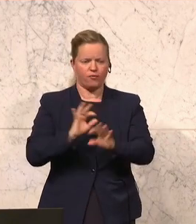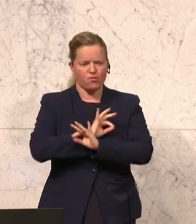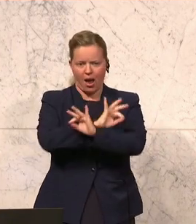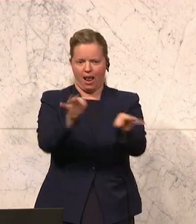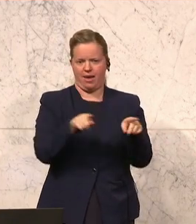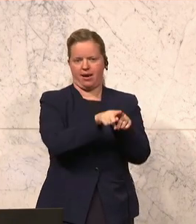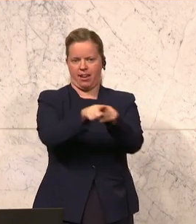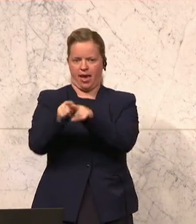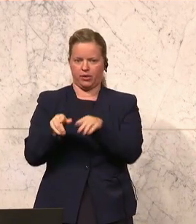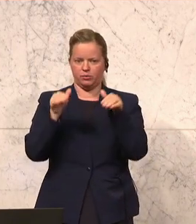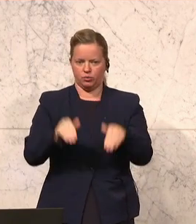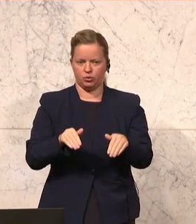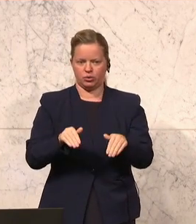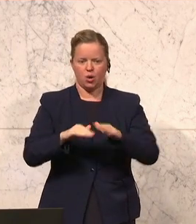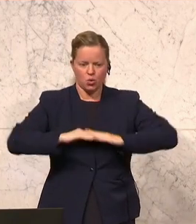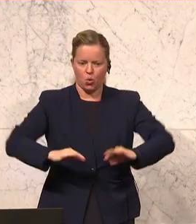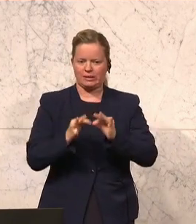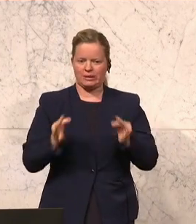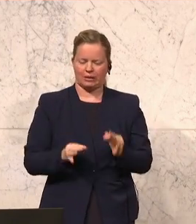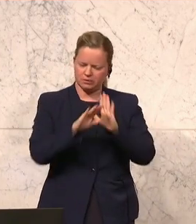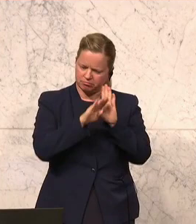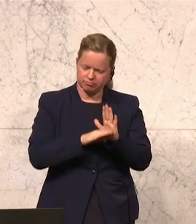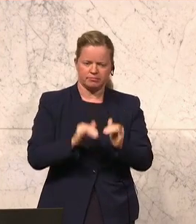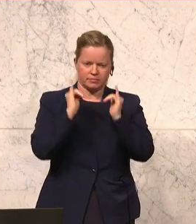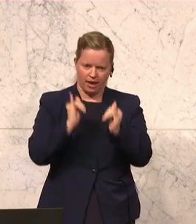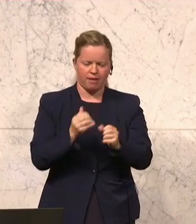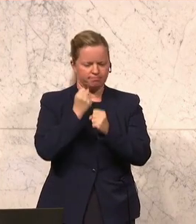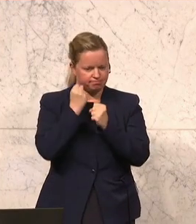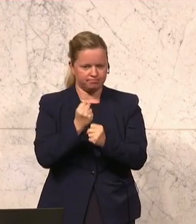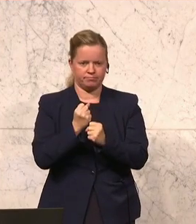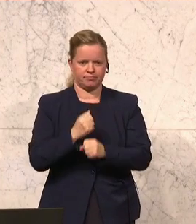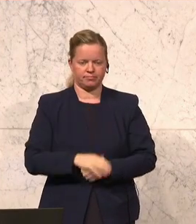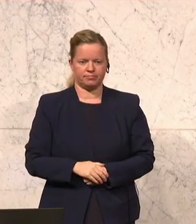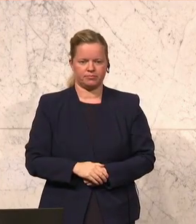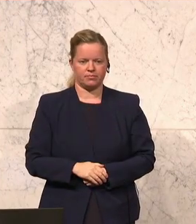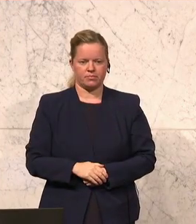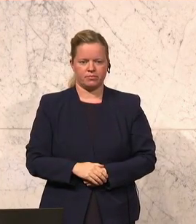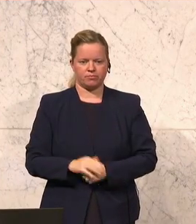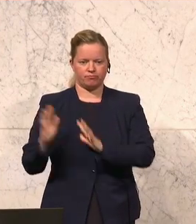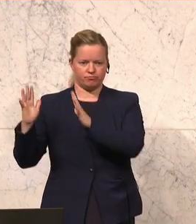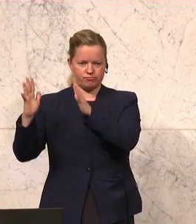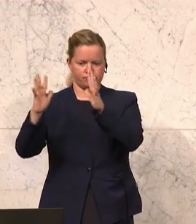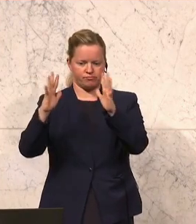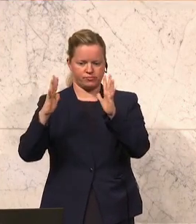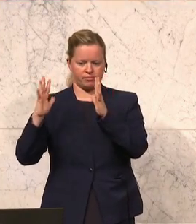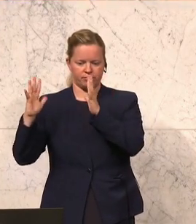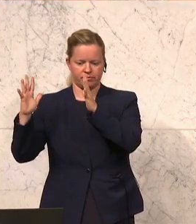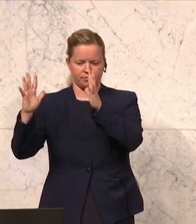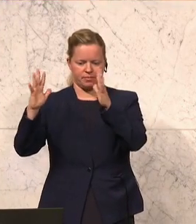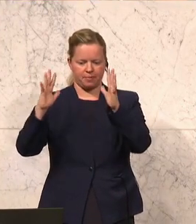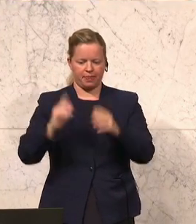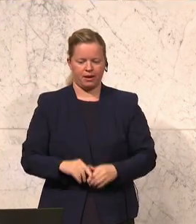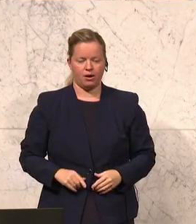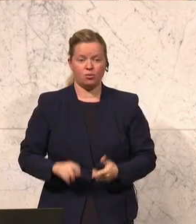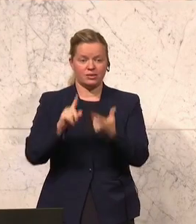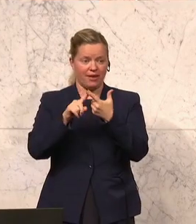halte ich in aller Entschiedenheit fest. Und zum Zweiten, und